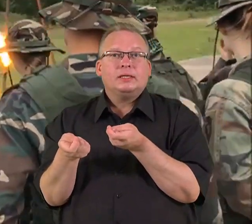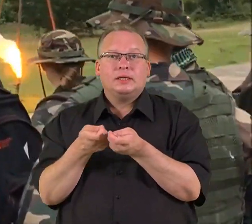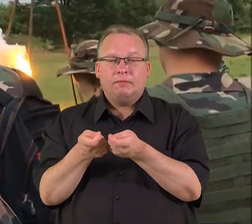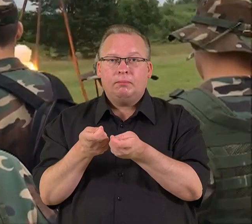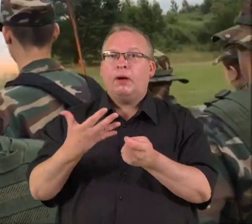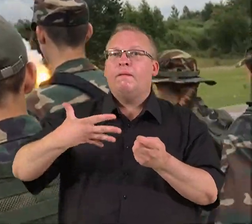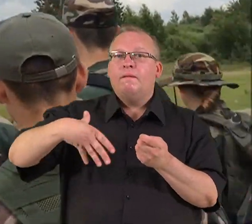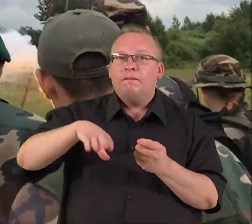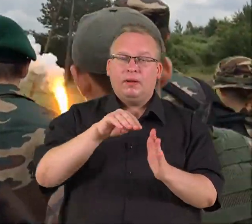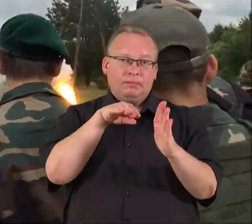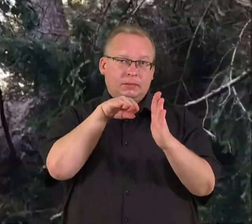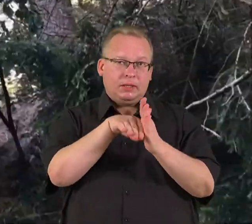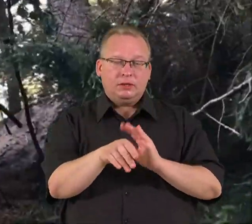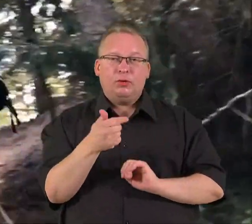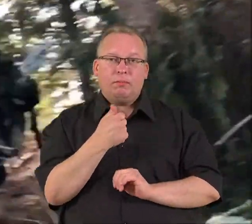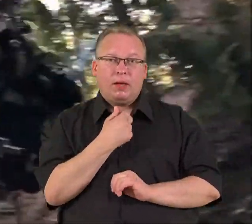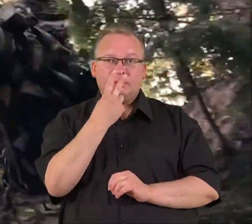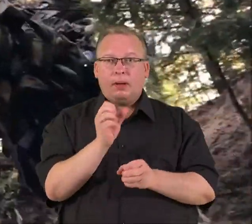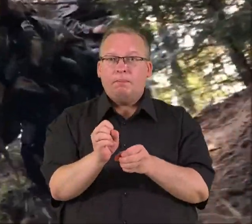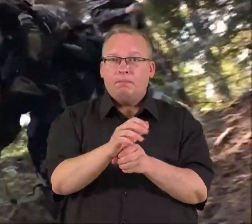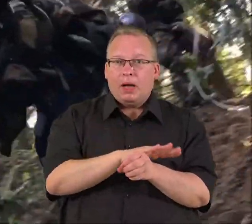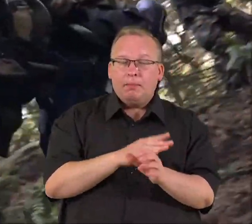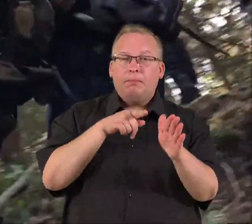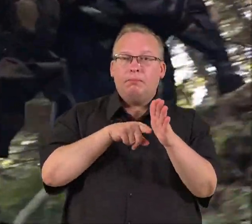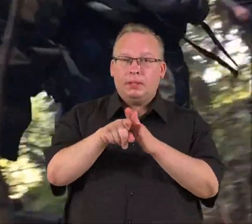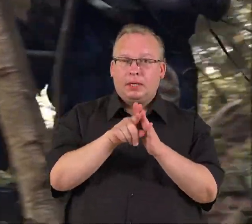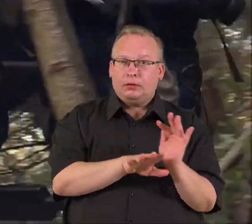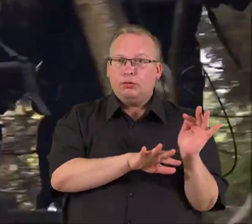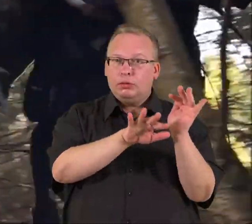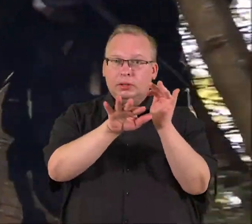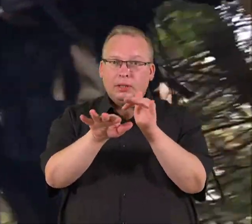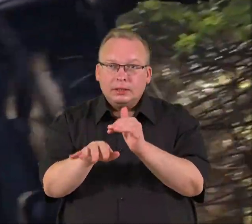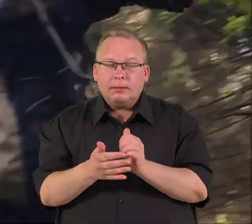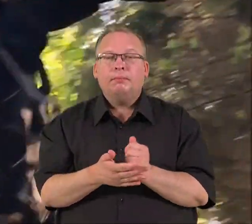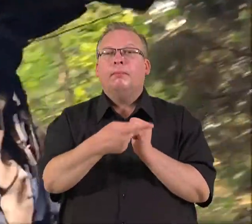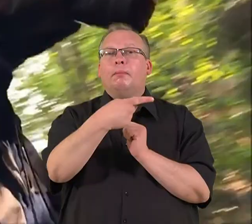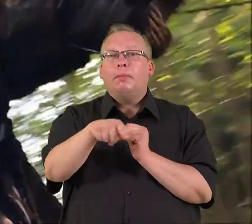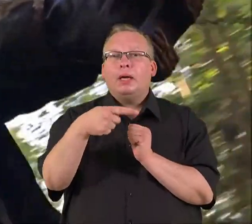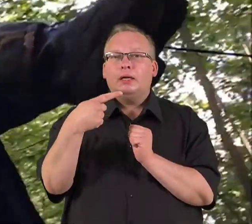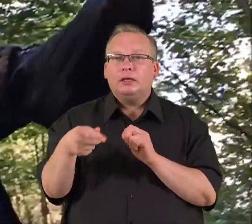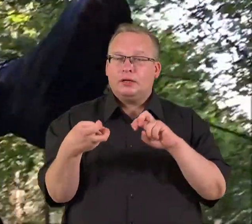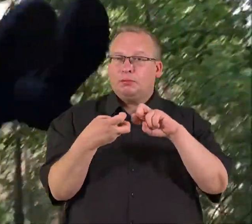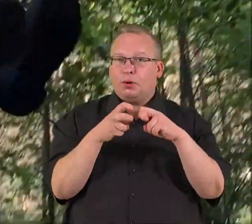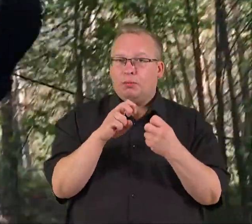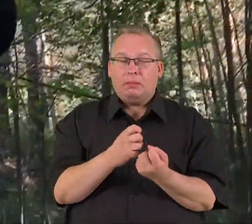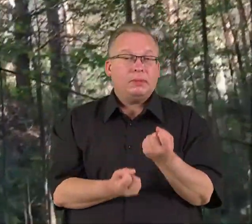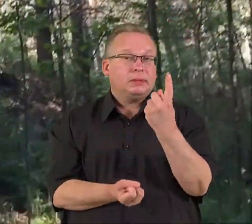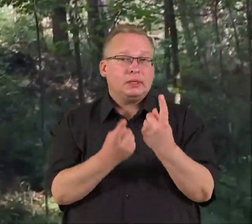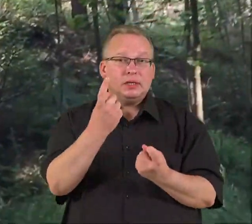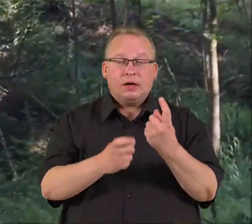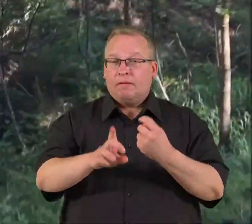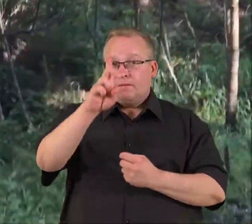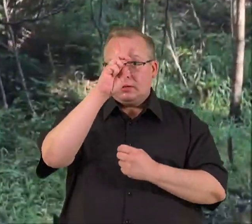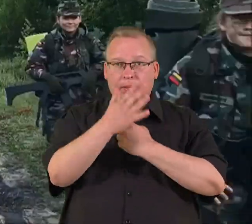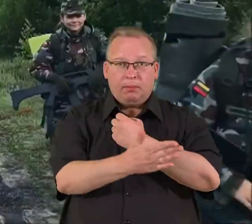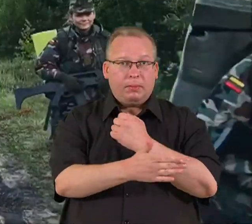visą tą krizų metu mes pamatėm per pandemiją, per migrantų krizę, per kitus iššūkius, kurie teko valstybėje pastarysiais